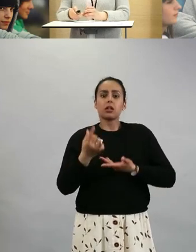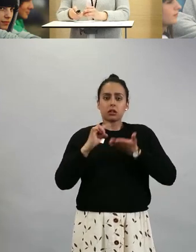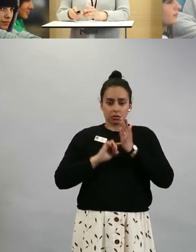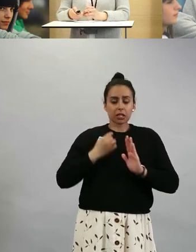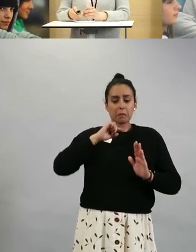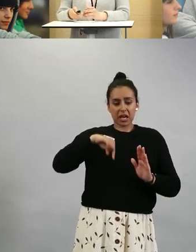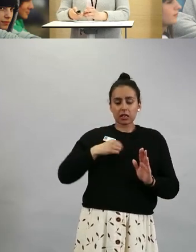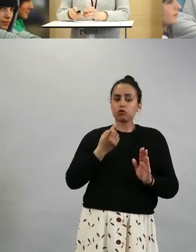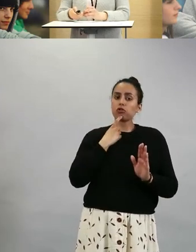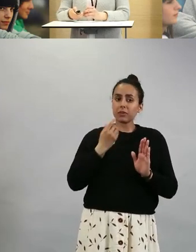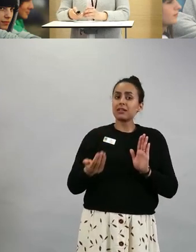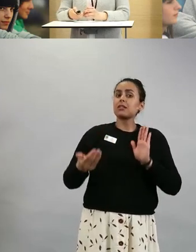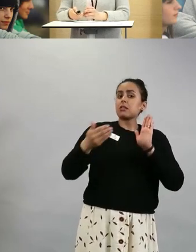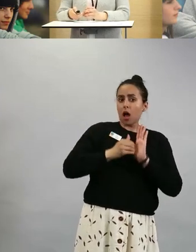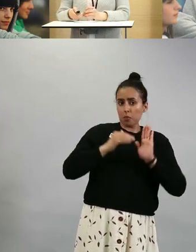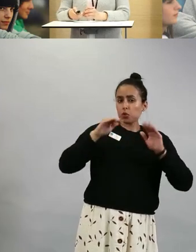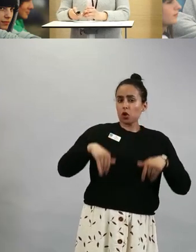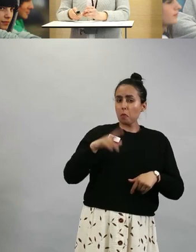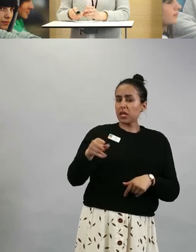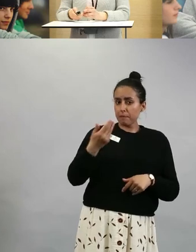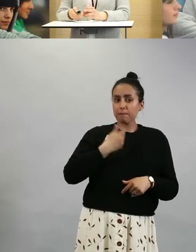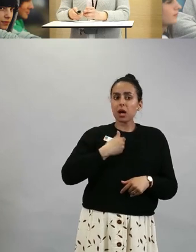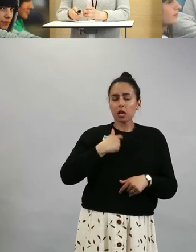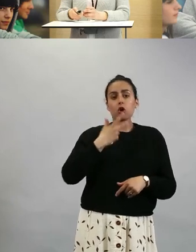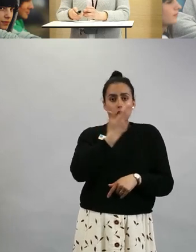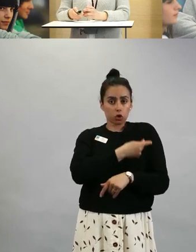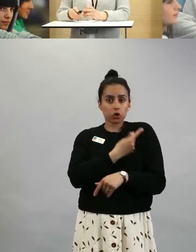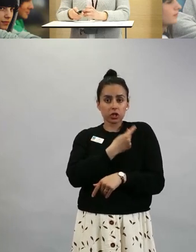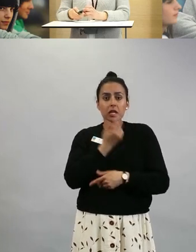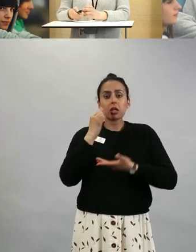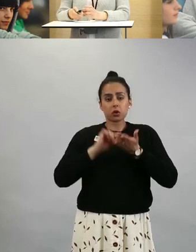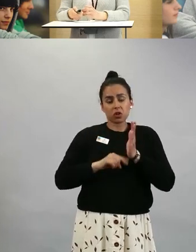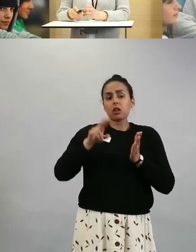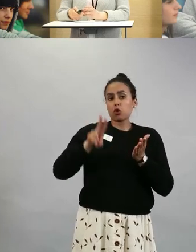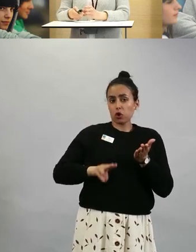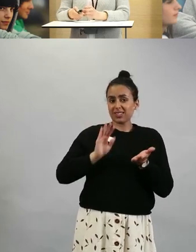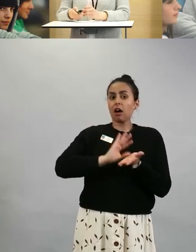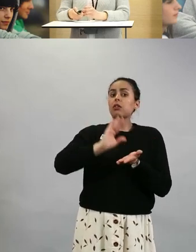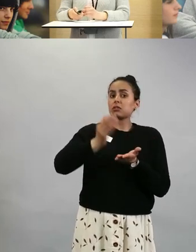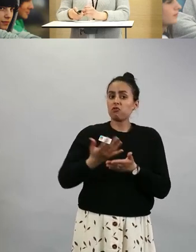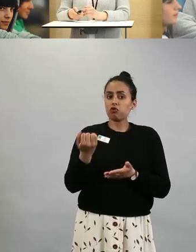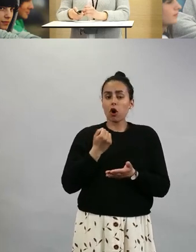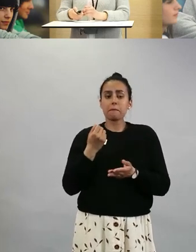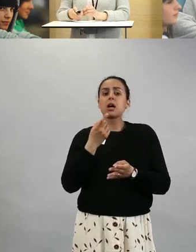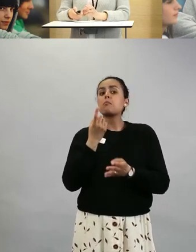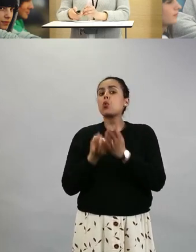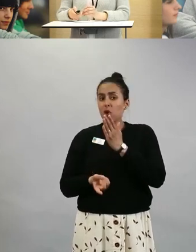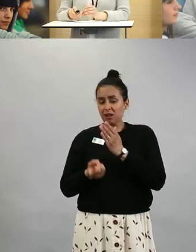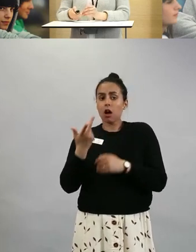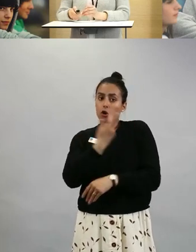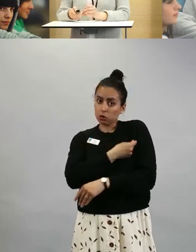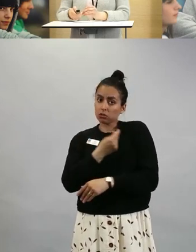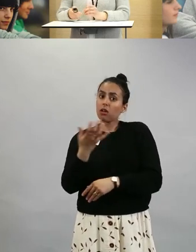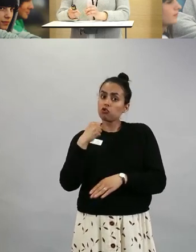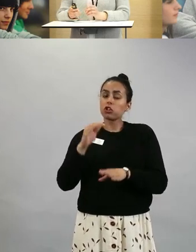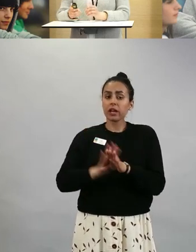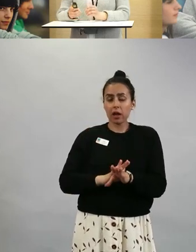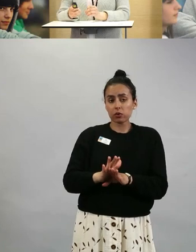ne kattaa nämä toiset annokset. Eli sitä me ei nyt tällä hetkellä maahan lisää oteta.